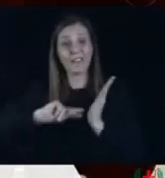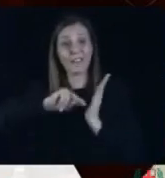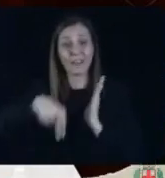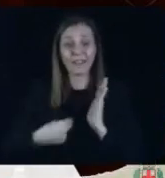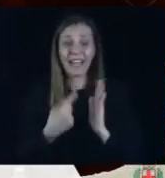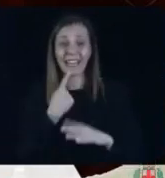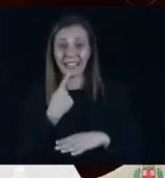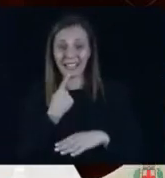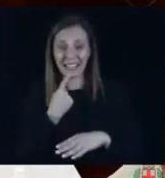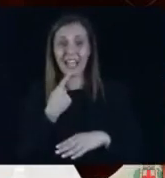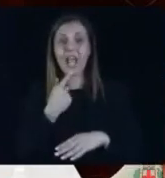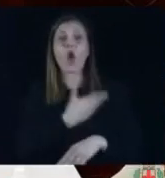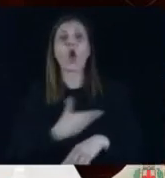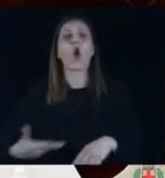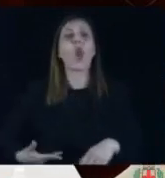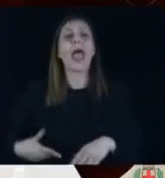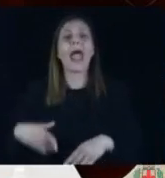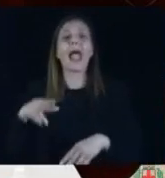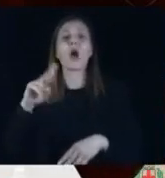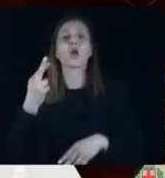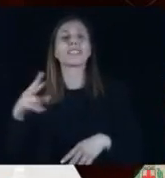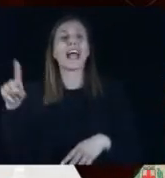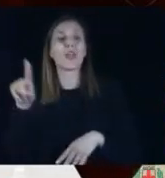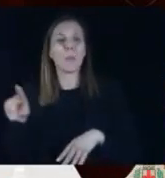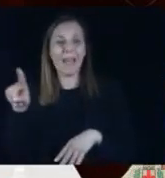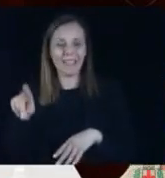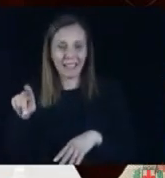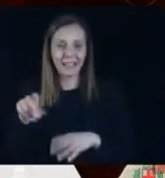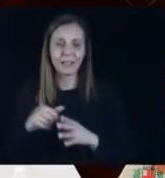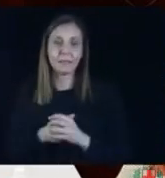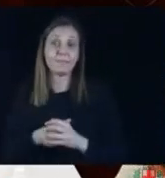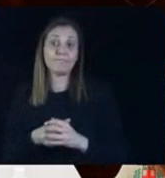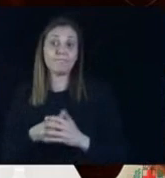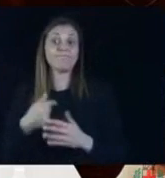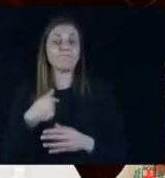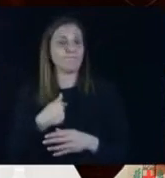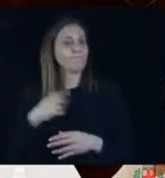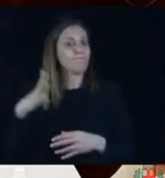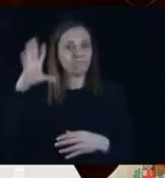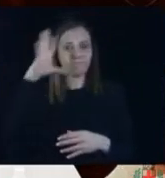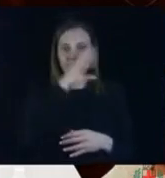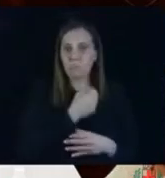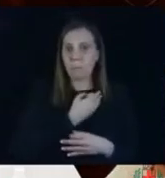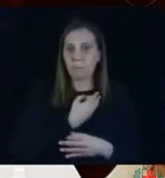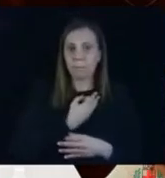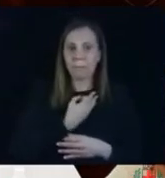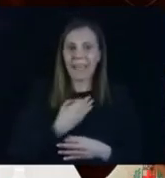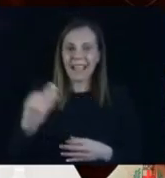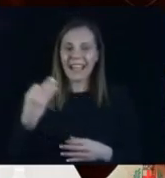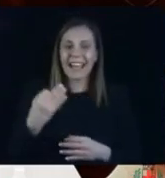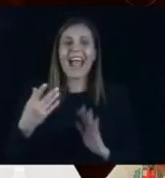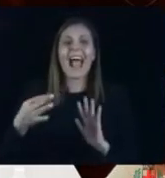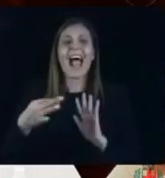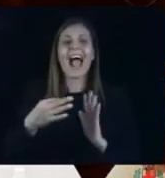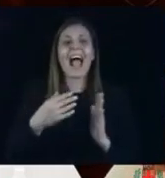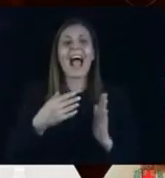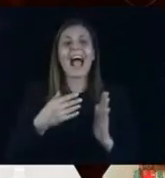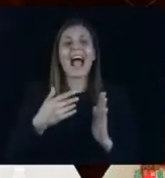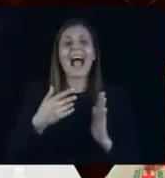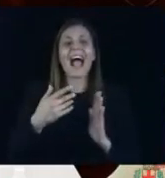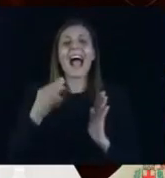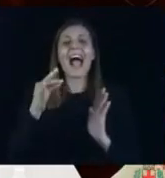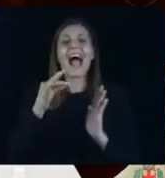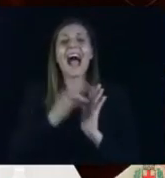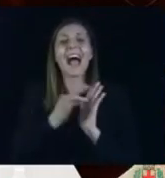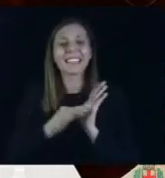il collega Rosario Pantaleo. Mi rendo perfettamente conto che un articolo di un regolamento